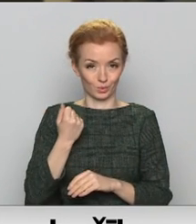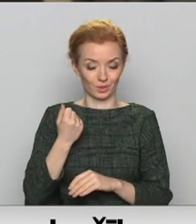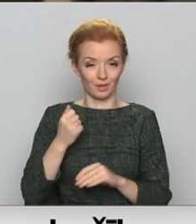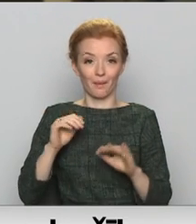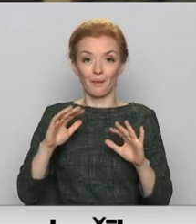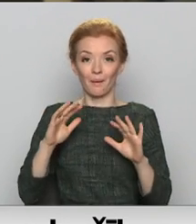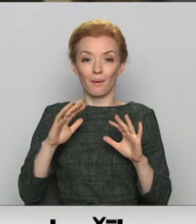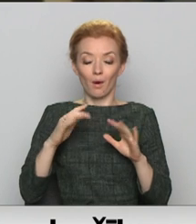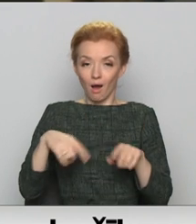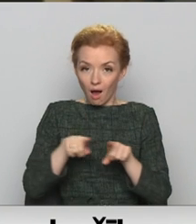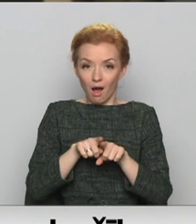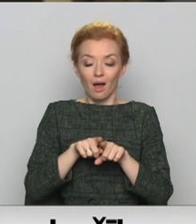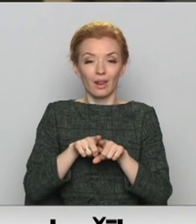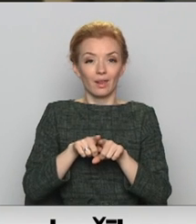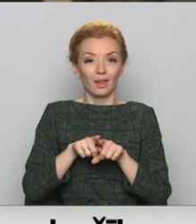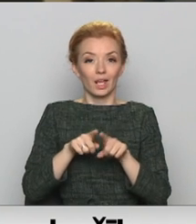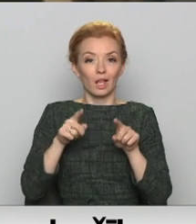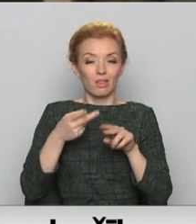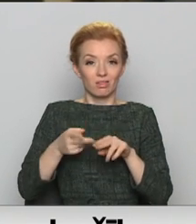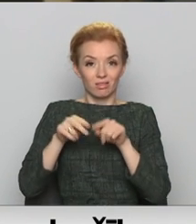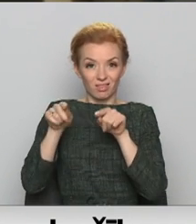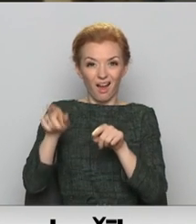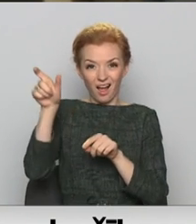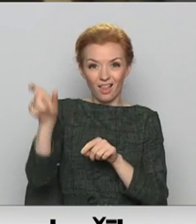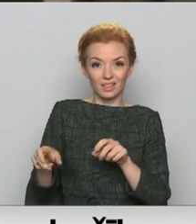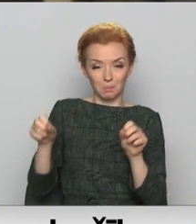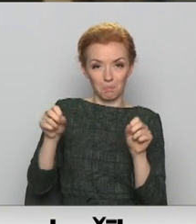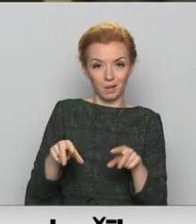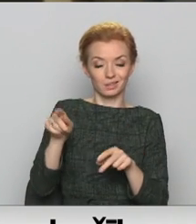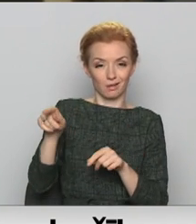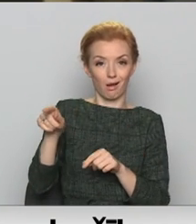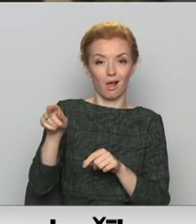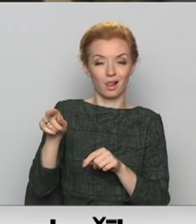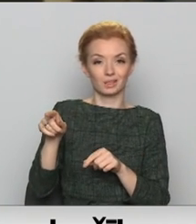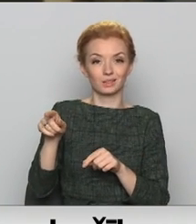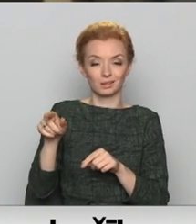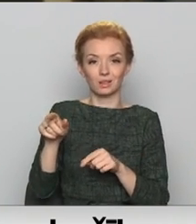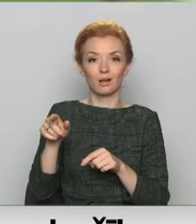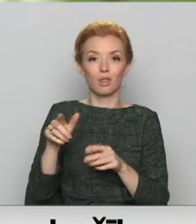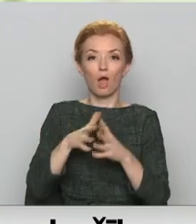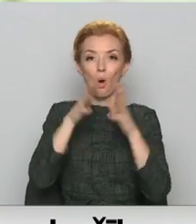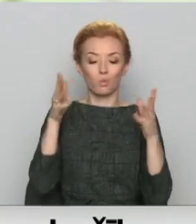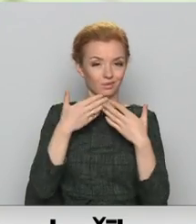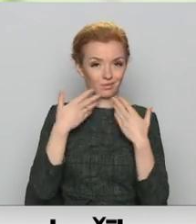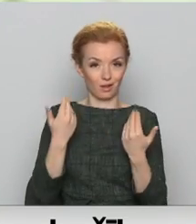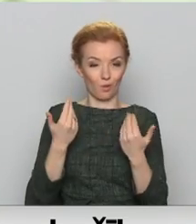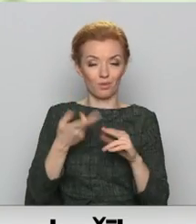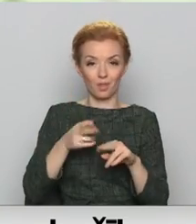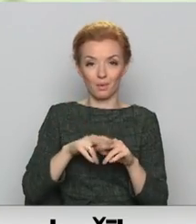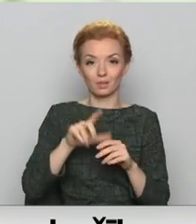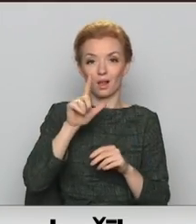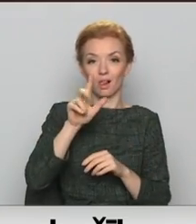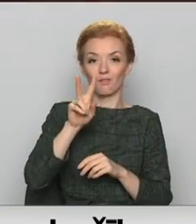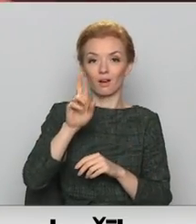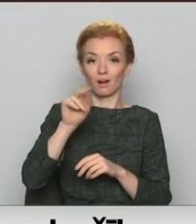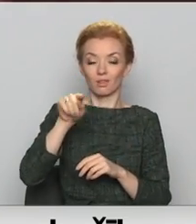bet te vēl gan jāpiemini, ka šādi speciālisti no tirgu gluži vienkārši nav. Tādēļ LVRTC